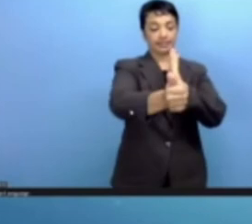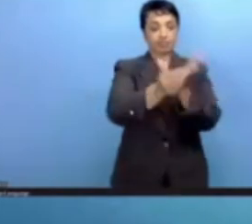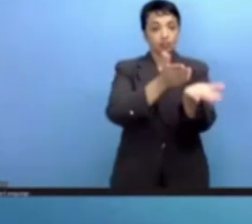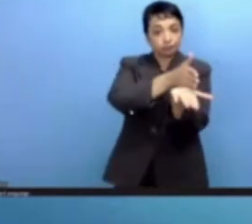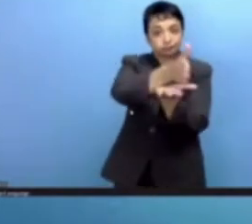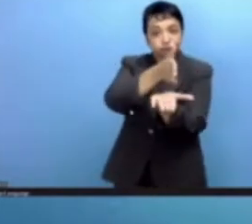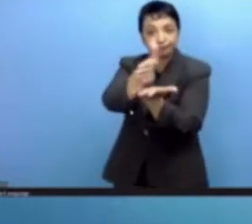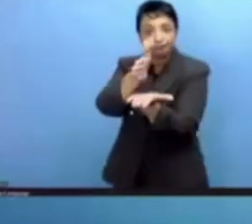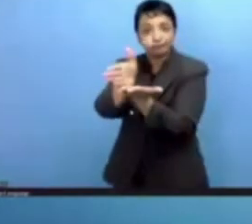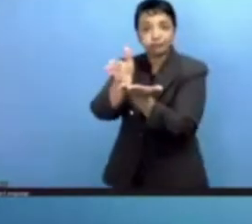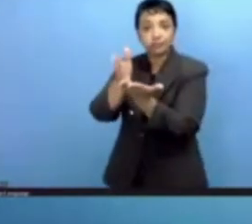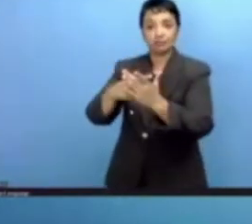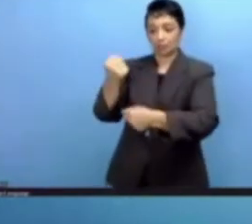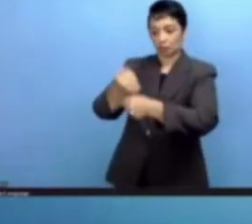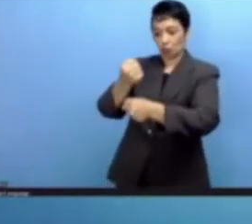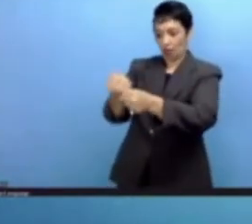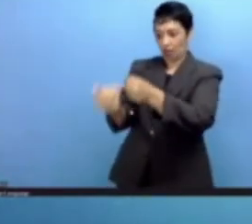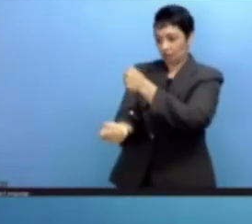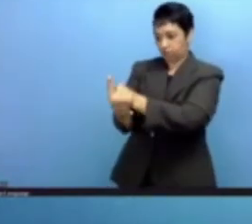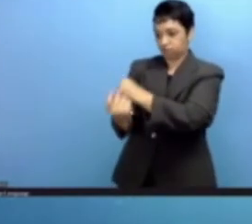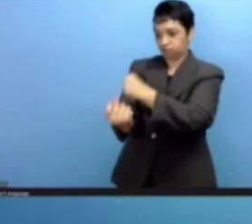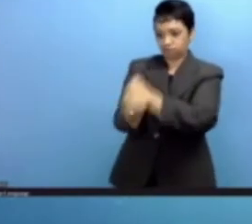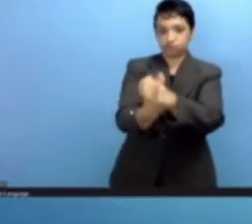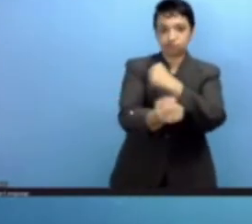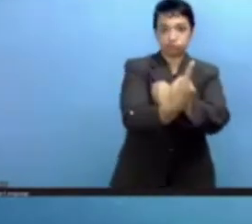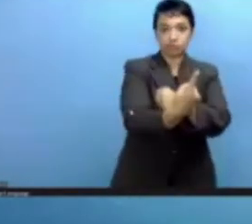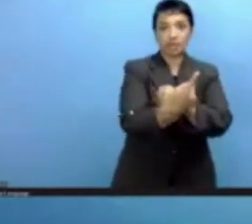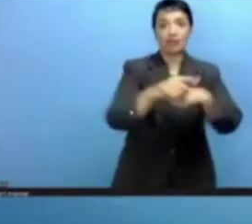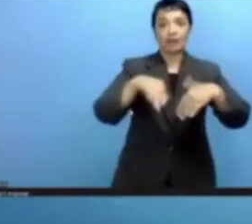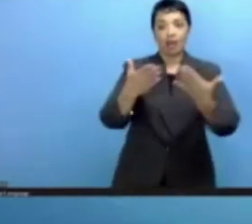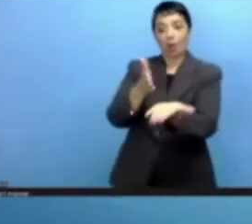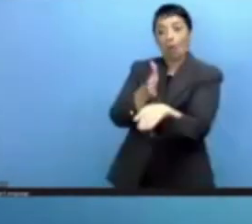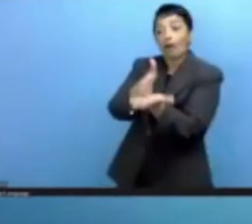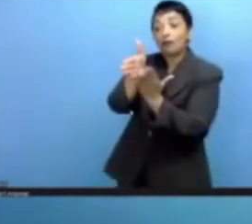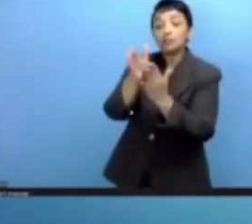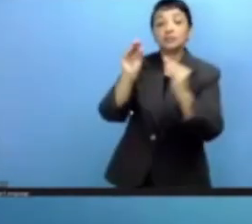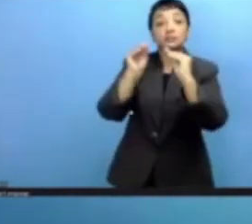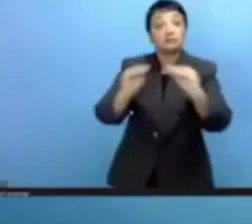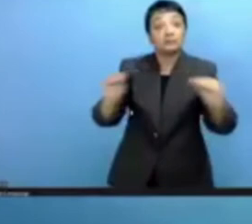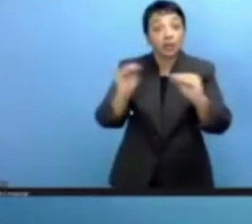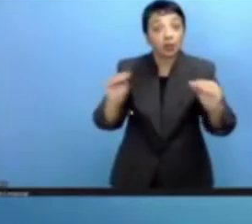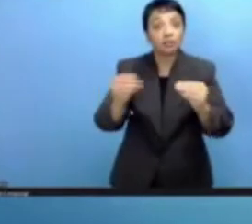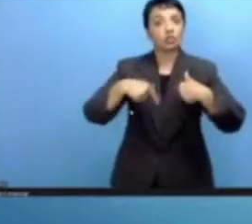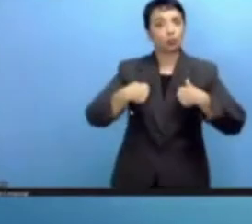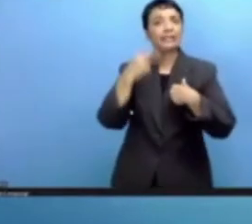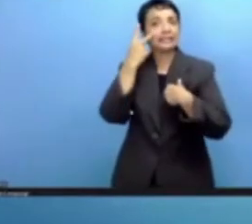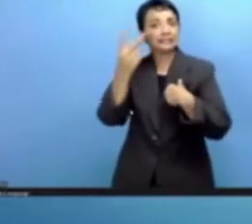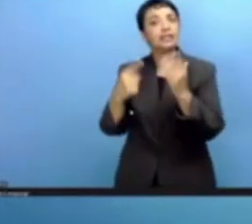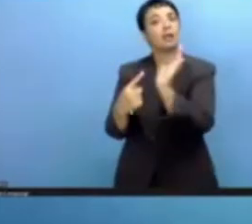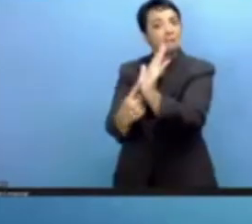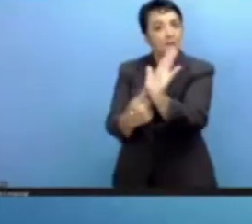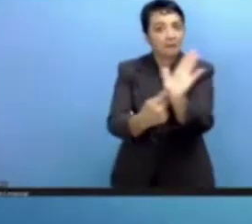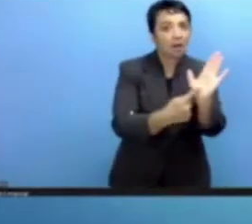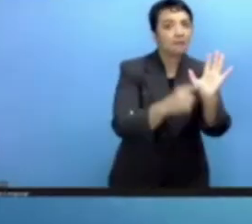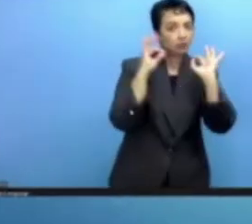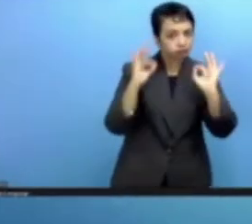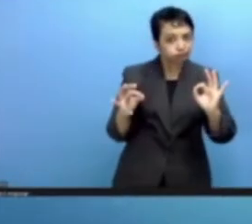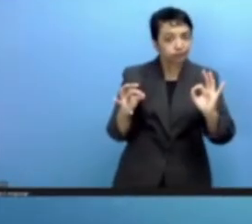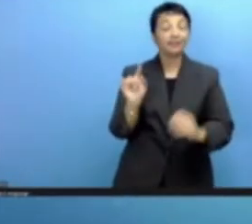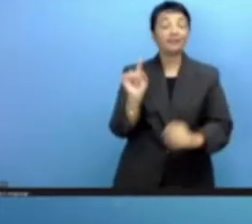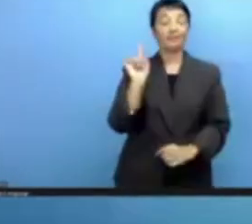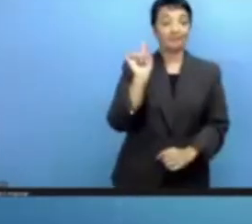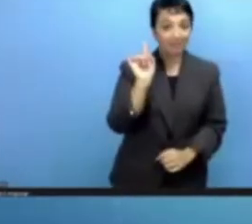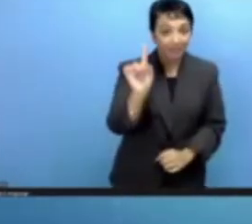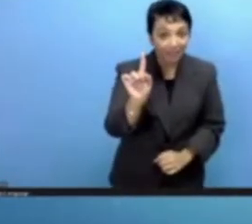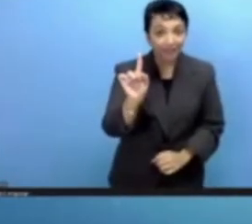الفرص الجديدة للعمل والحصول على خدمات الصحة والتعليم هي بعض هذه النتائج